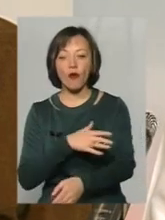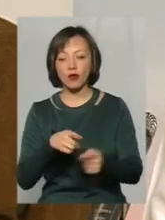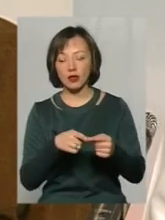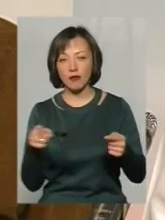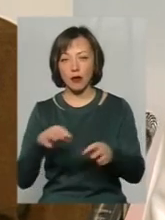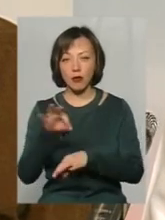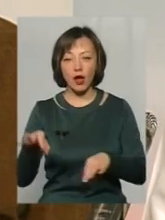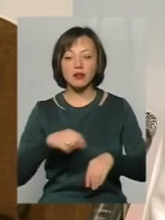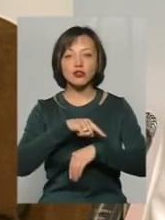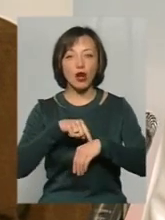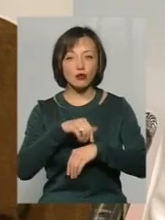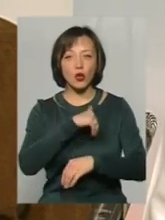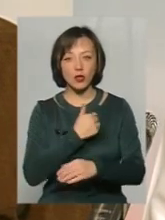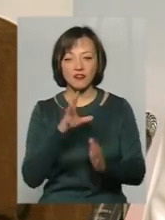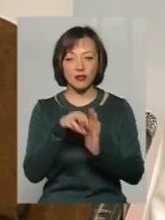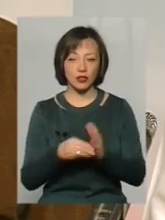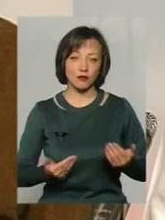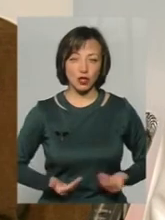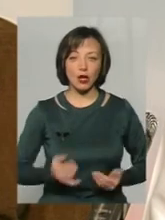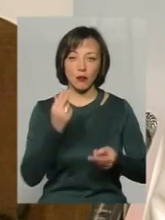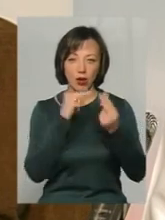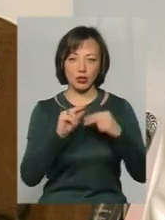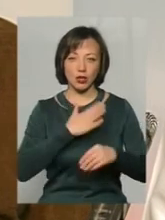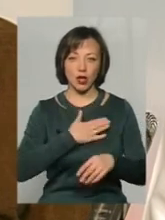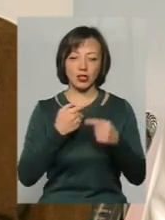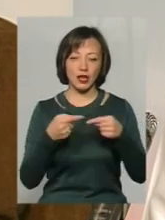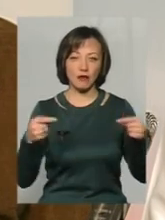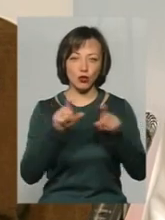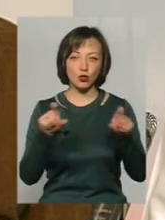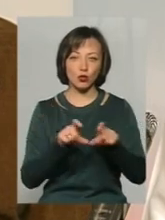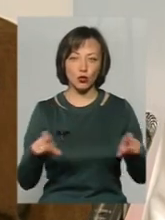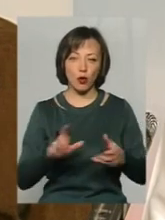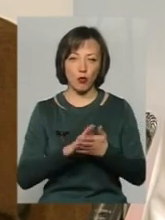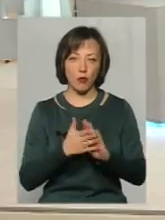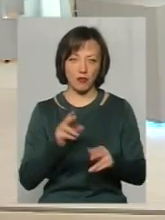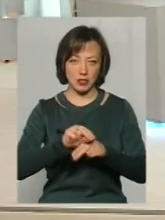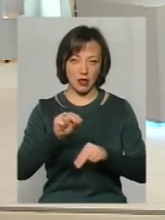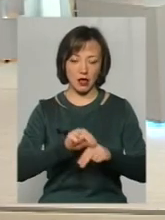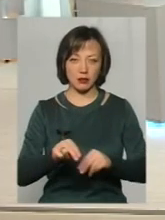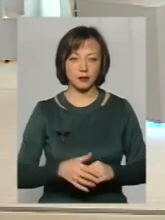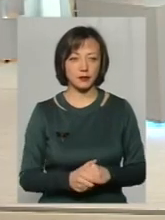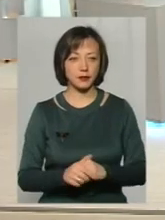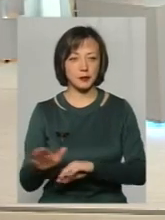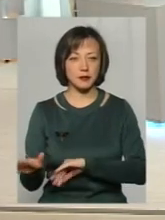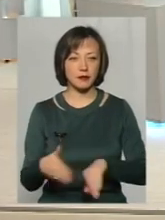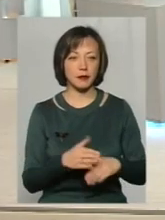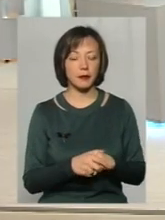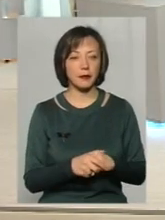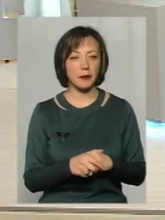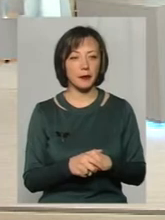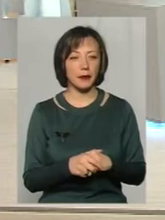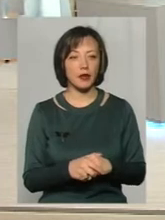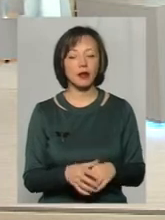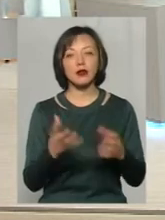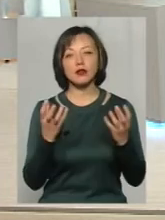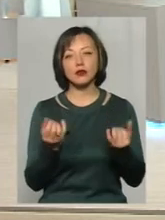втілити в життя і покращувати, опять же, нашу інфраструктуру і умови занять. Пане Олексій. Розширення можливостей для інклюзивної